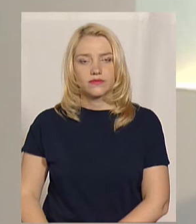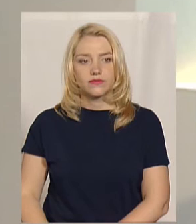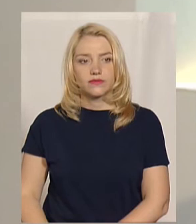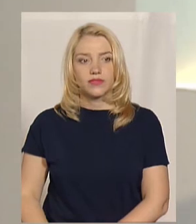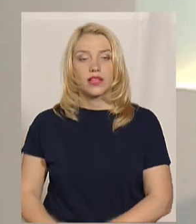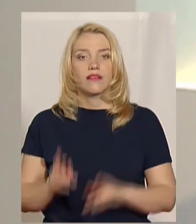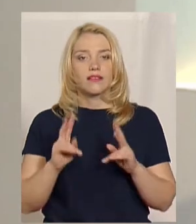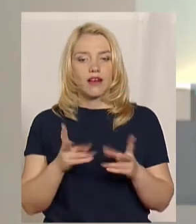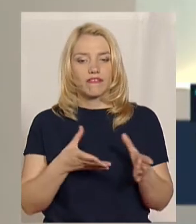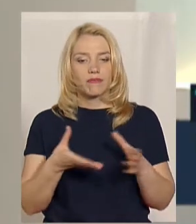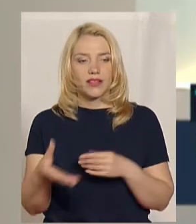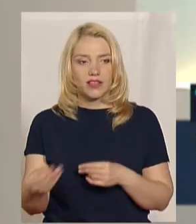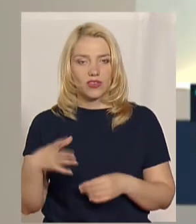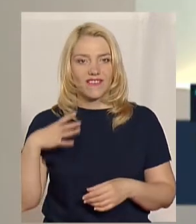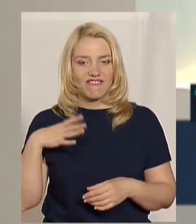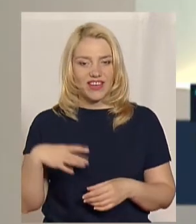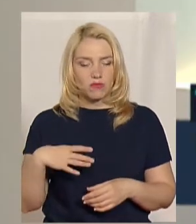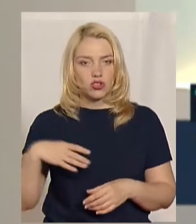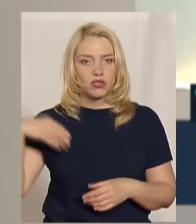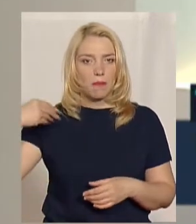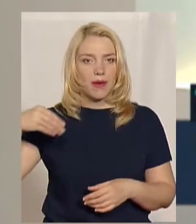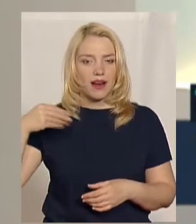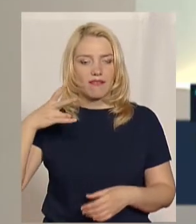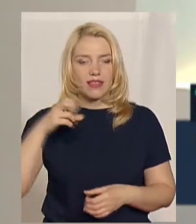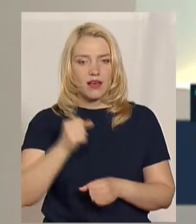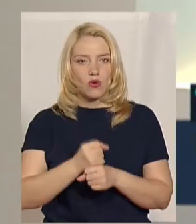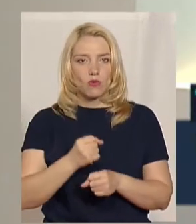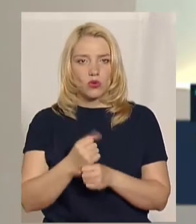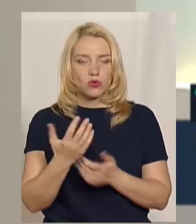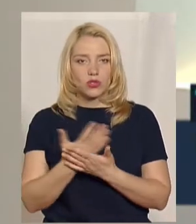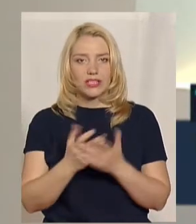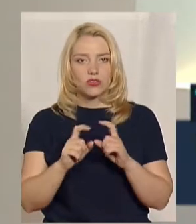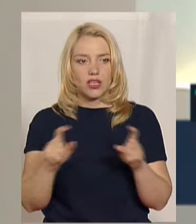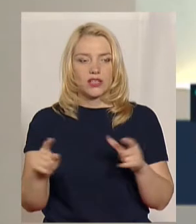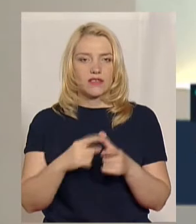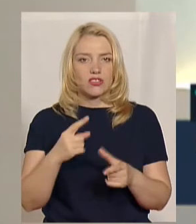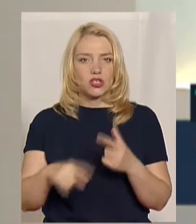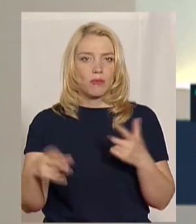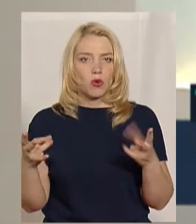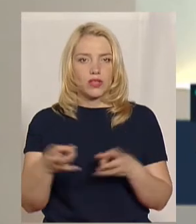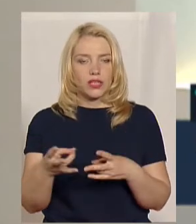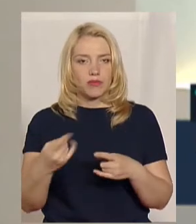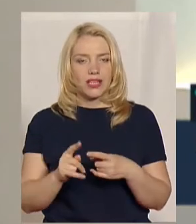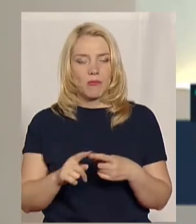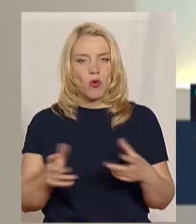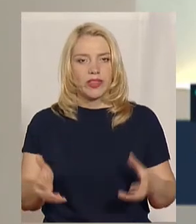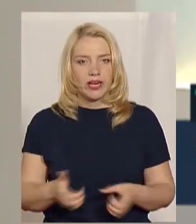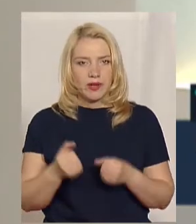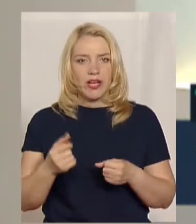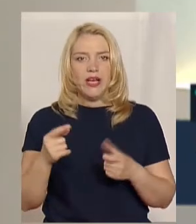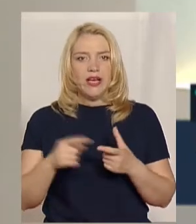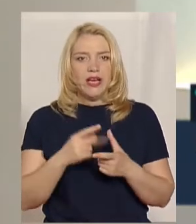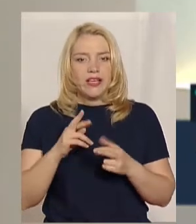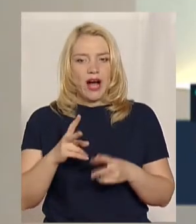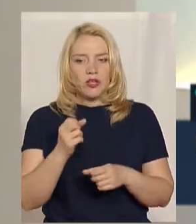Як вплинула вимушена перерва на роботу кінотеатрів? Чи потрібна їй підтримка? Та як зробити